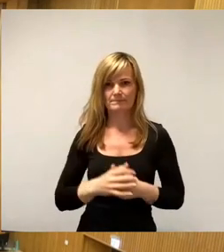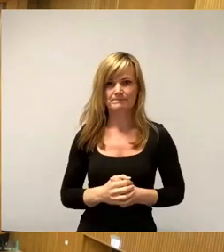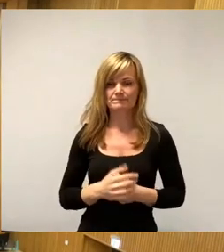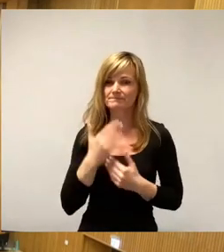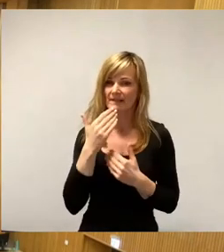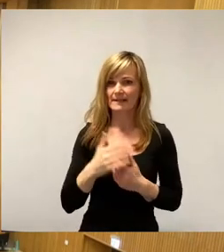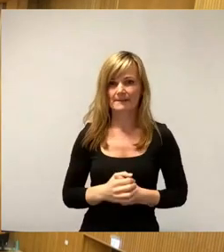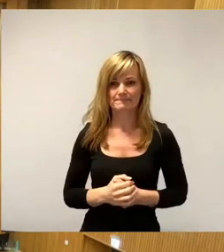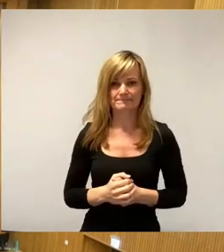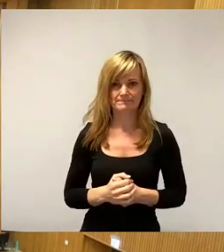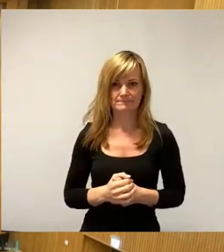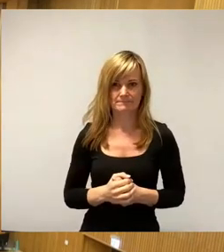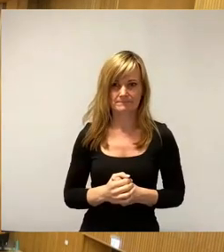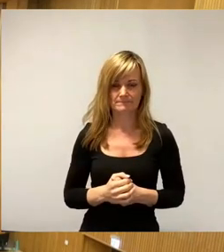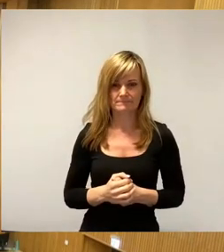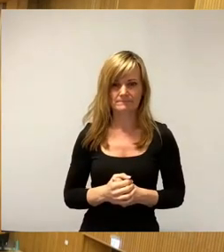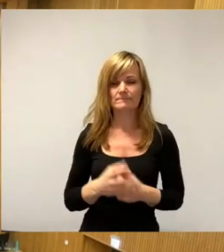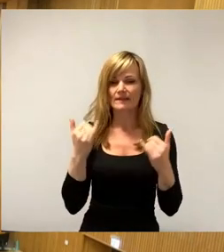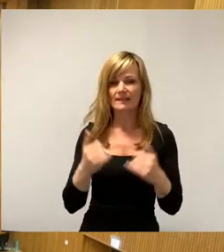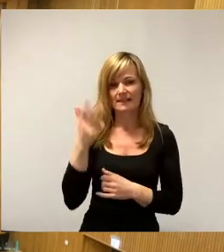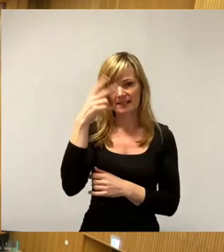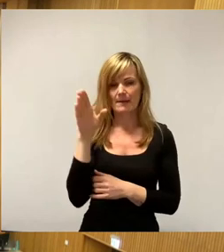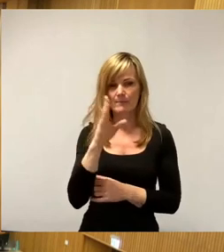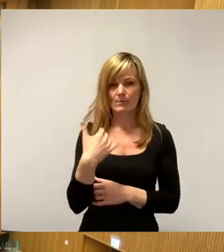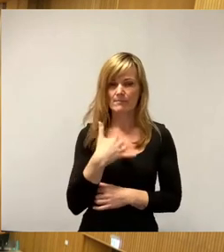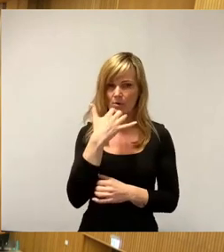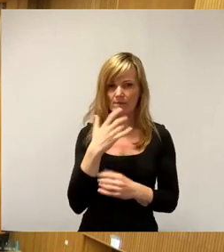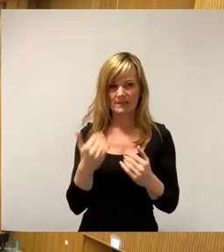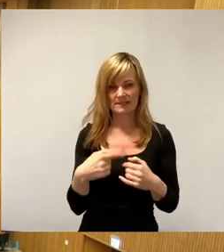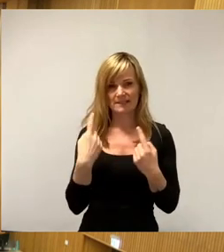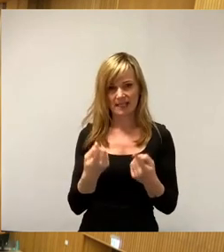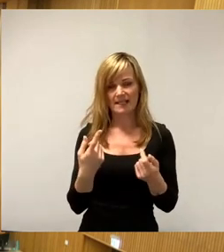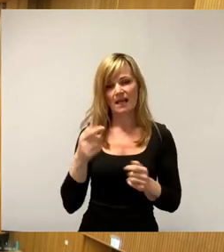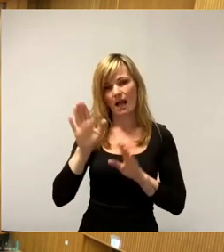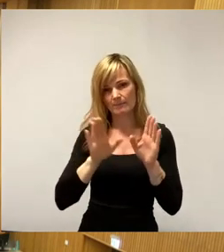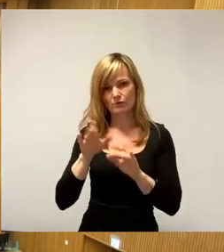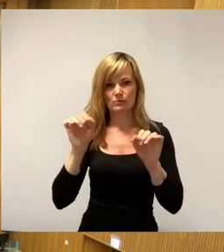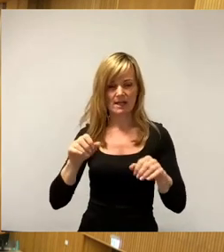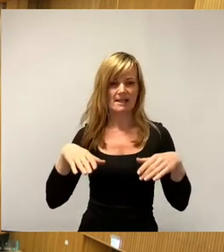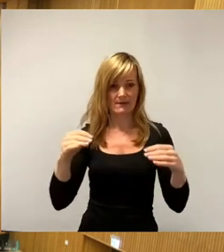Und jetzt Herr Böhm. Und dann hoffe ich, wir das zur Abstimmung schreiben können. Bitte schön.